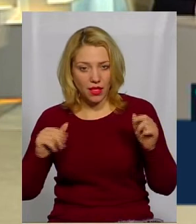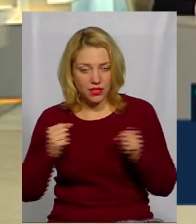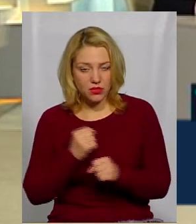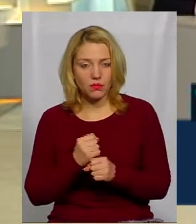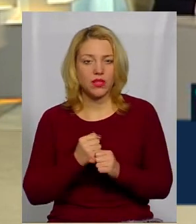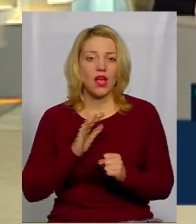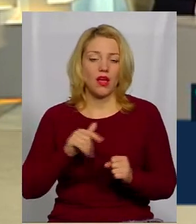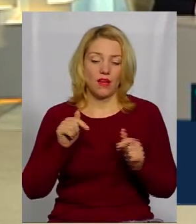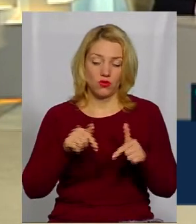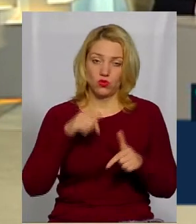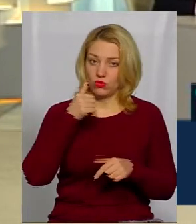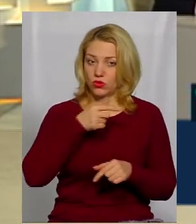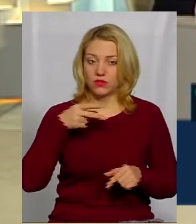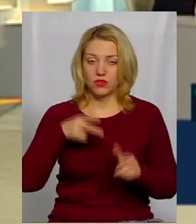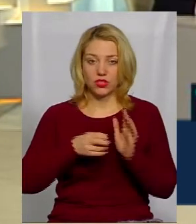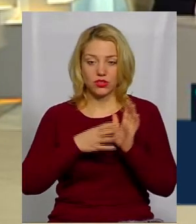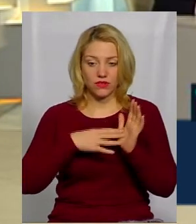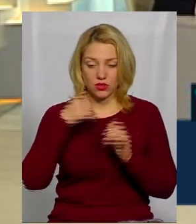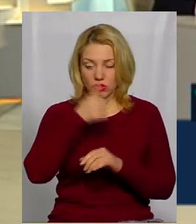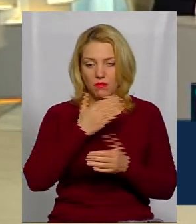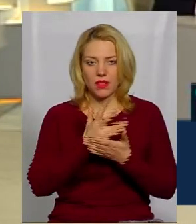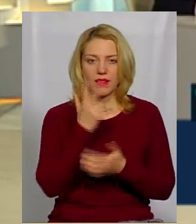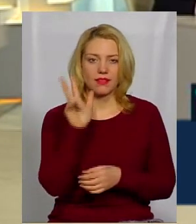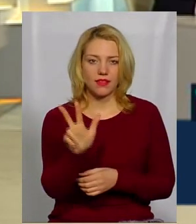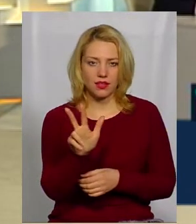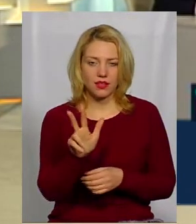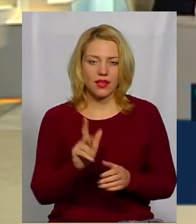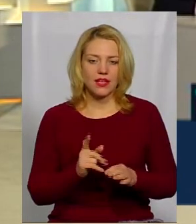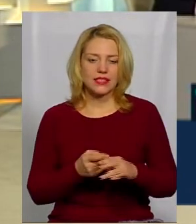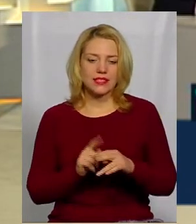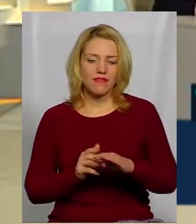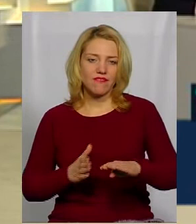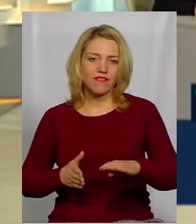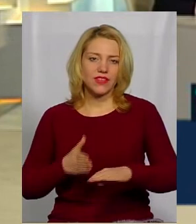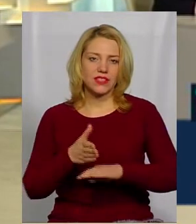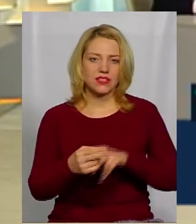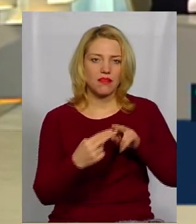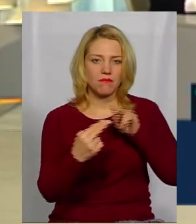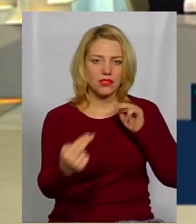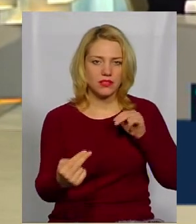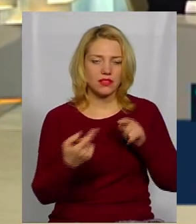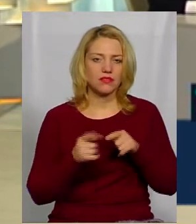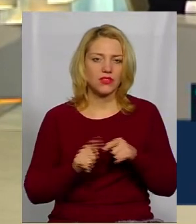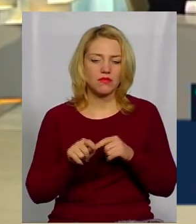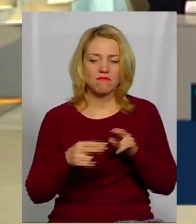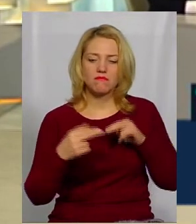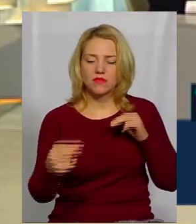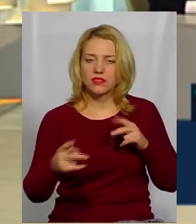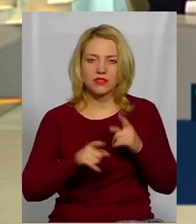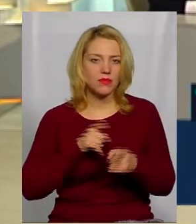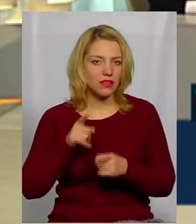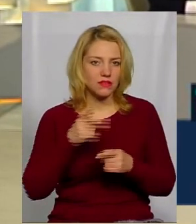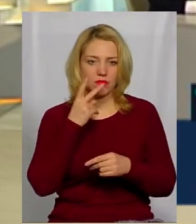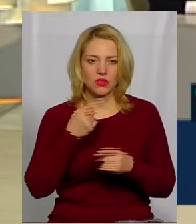в 2019 році мали три об'єкти, це в'їзний міст, і ви побачите, наскільки зараз змінився в'їзд, він дійсно